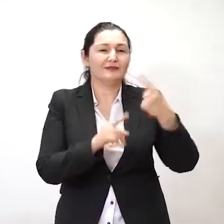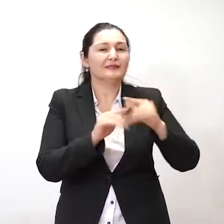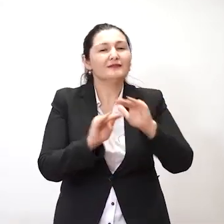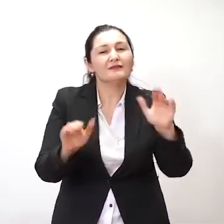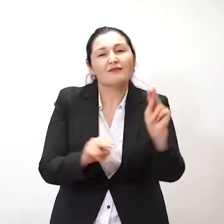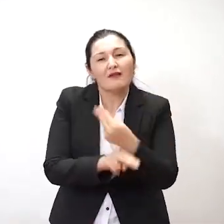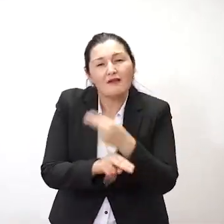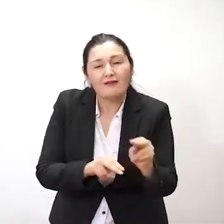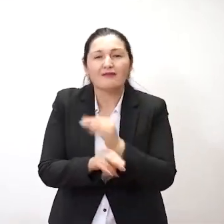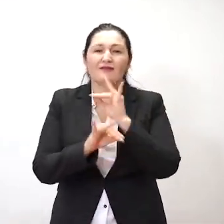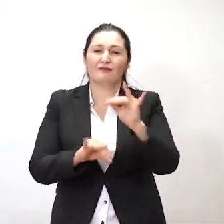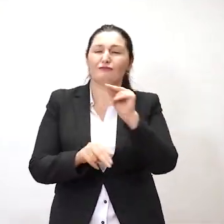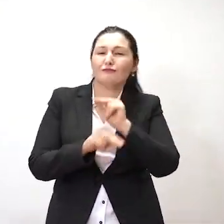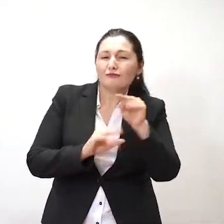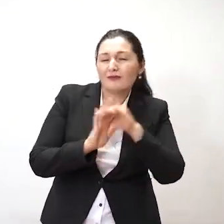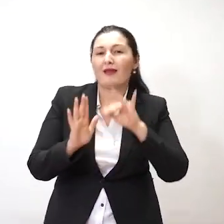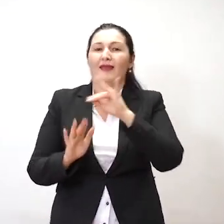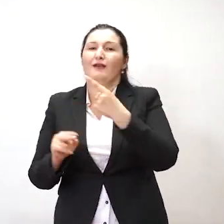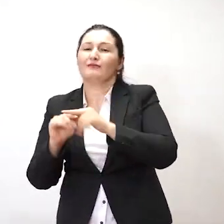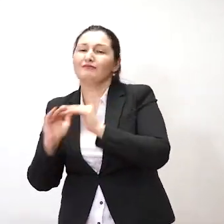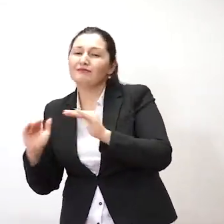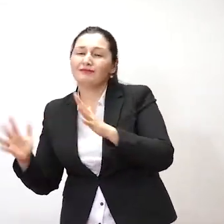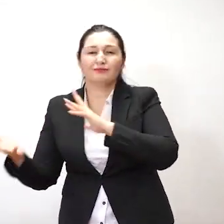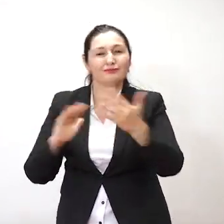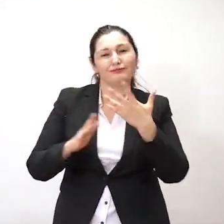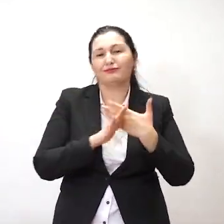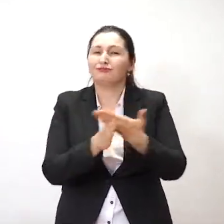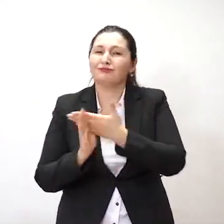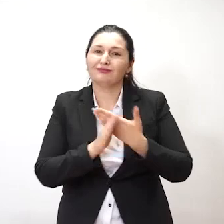بخصوص دخترونشون تمام زحمت خود رو روانه میکند